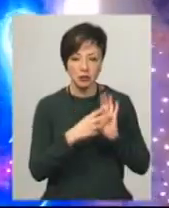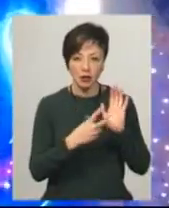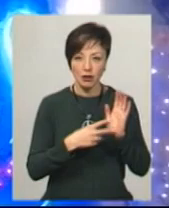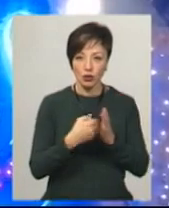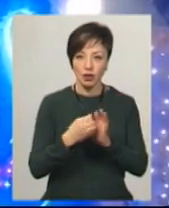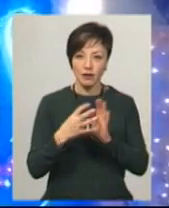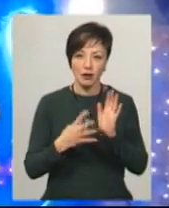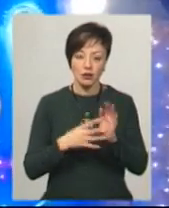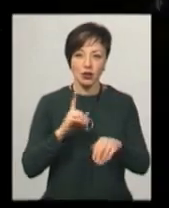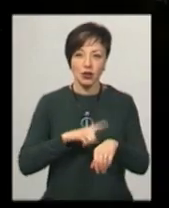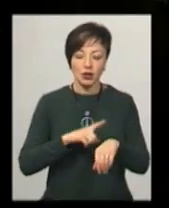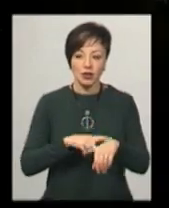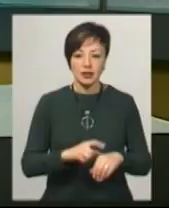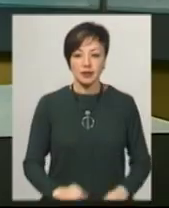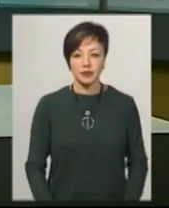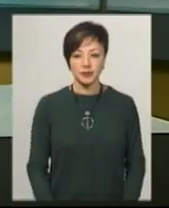19 години.